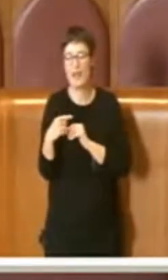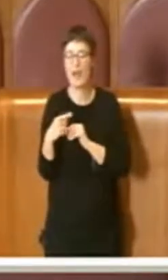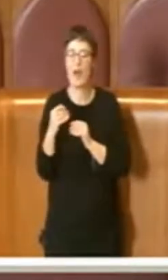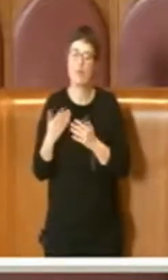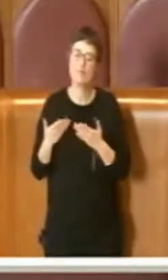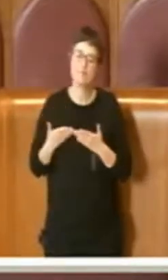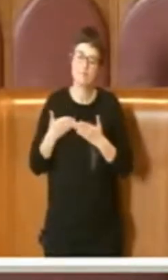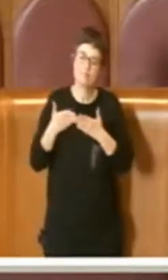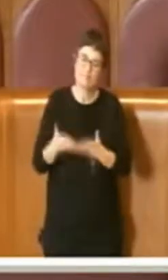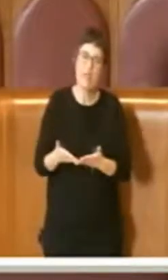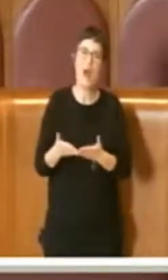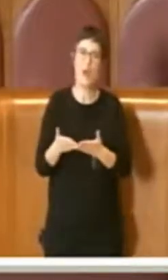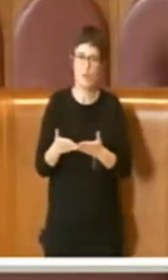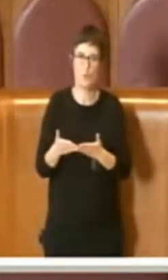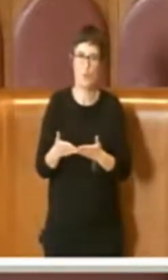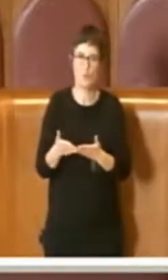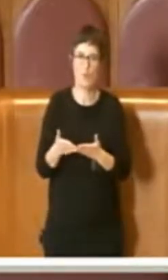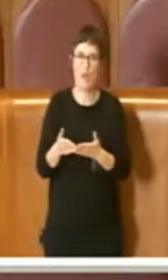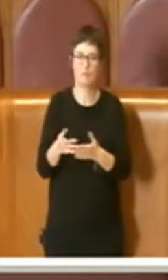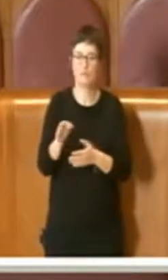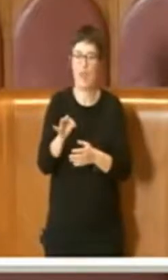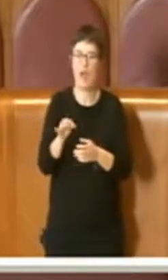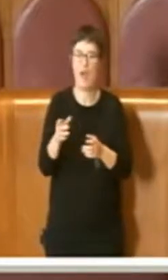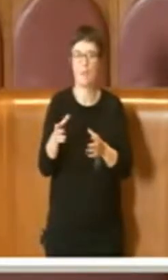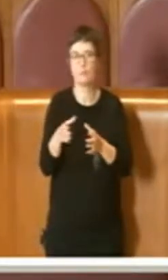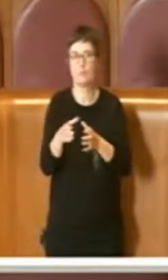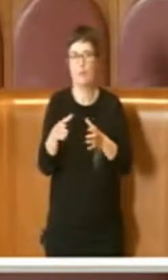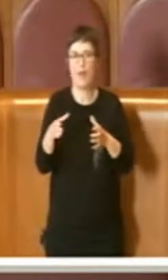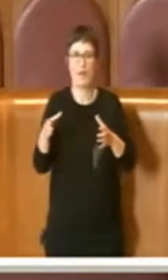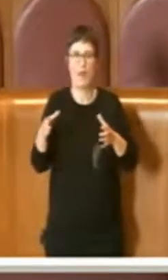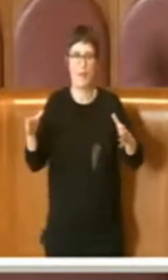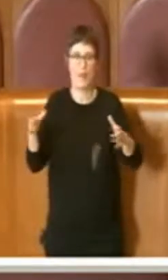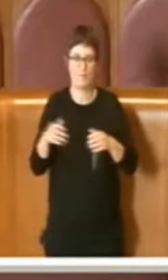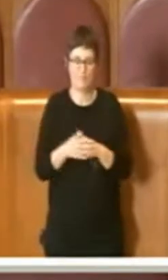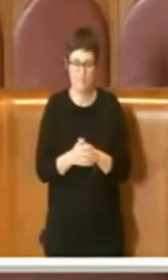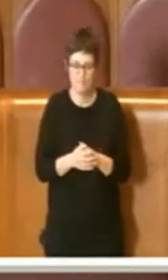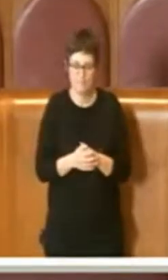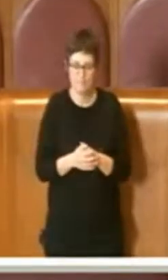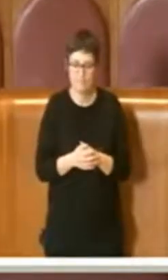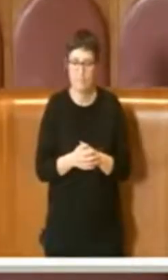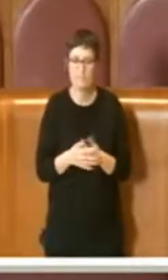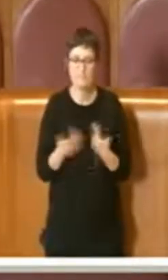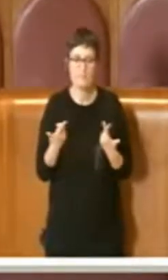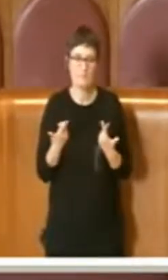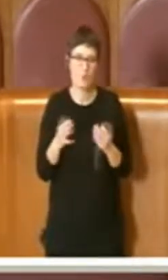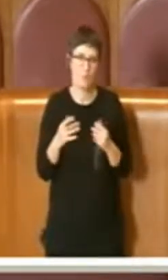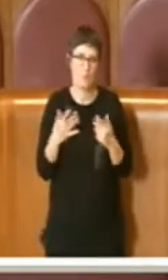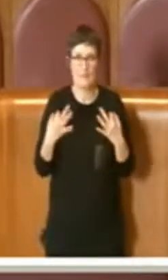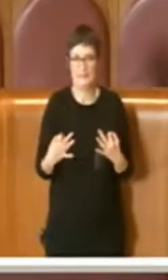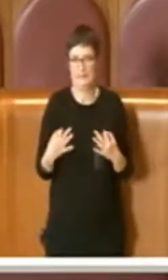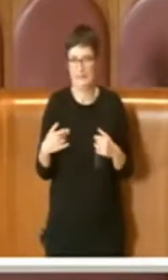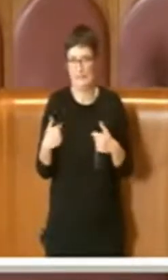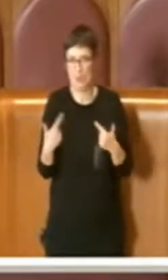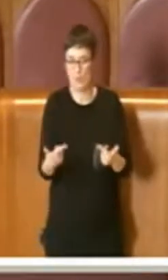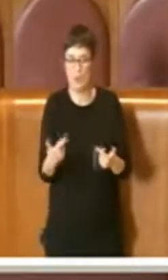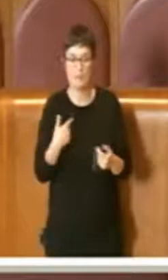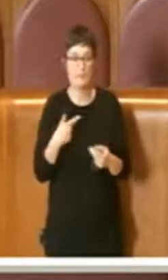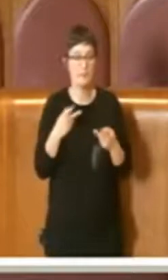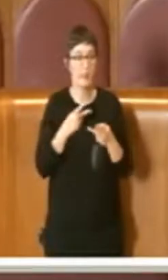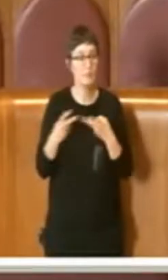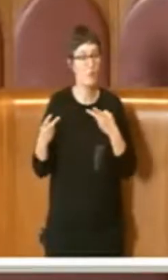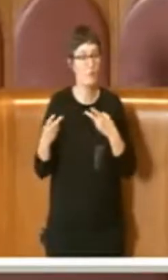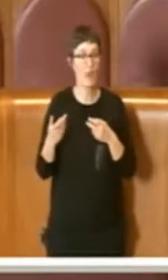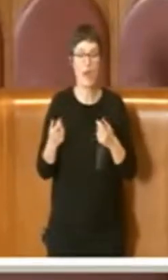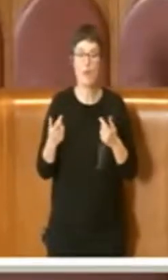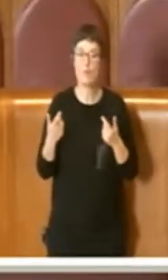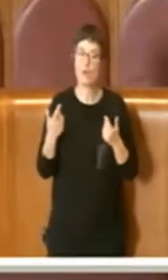riprodursi e di fatto li mette in sicurezza. Cerchiamo di sensibilizzare la cittadinanza e